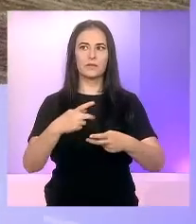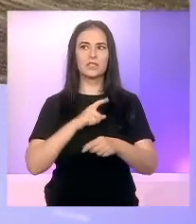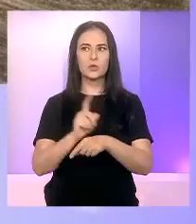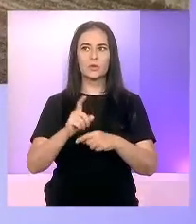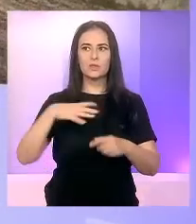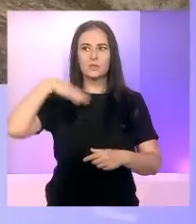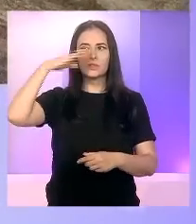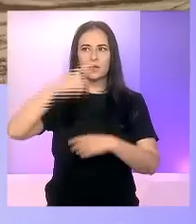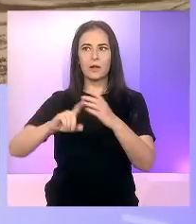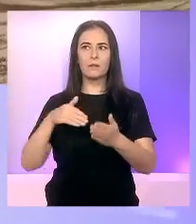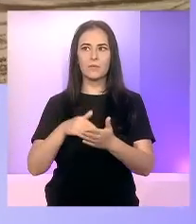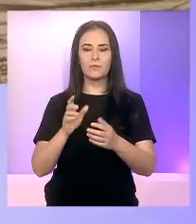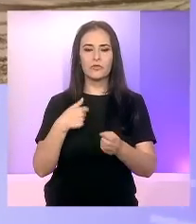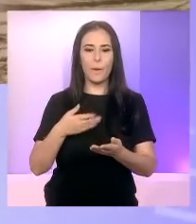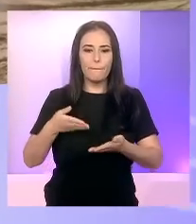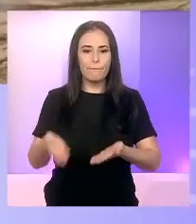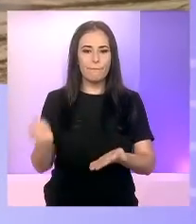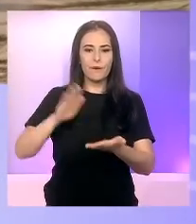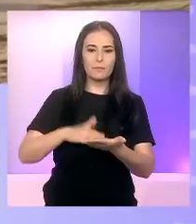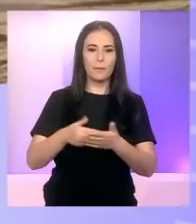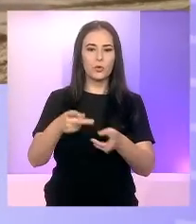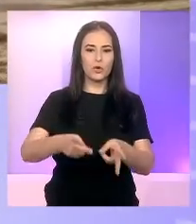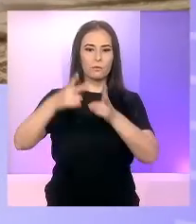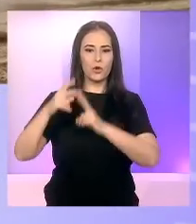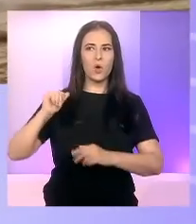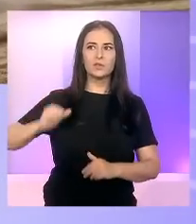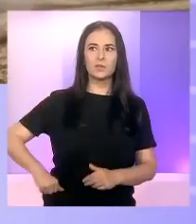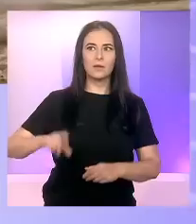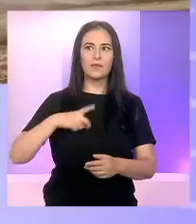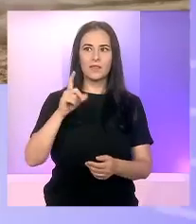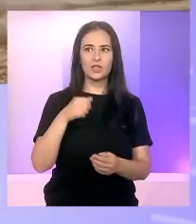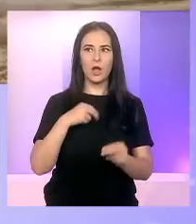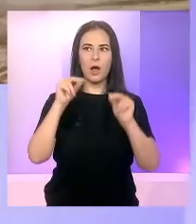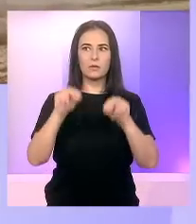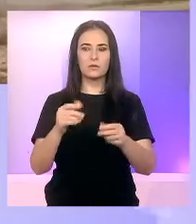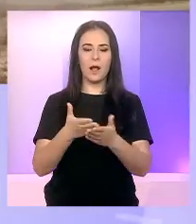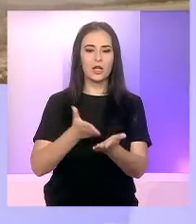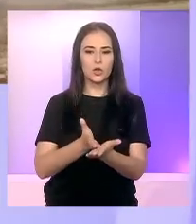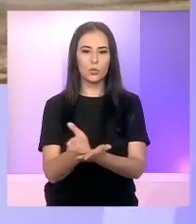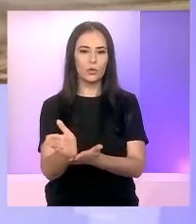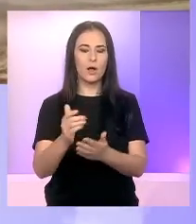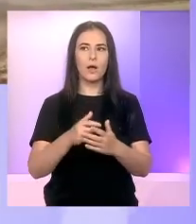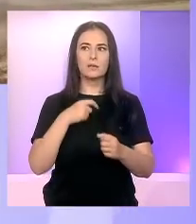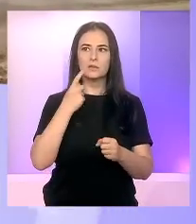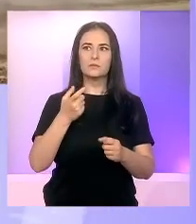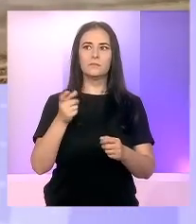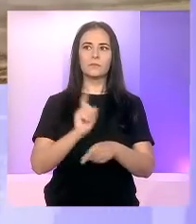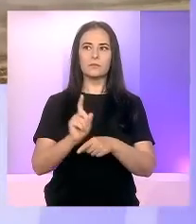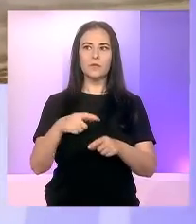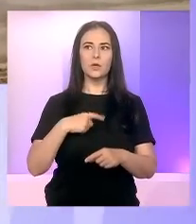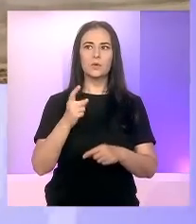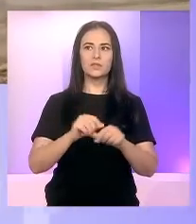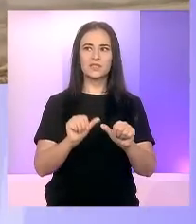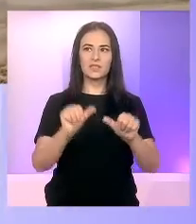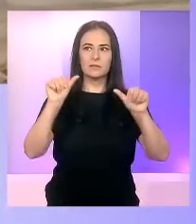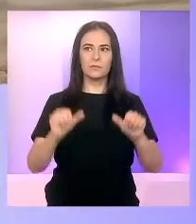single window care vrea să fie implementat în portul Constanța de către RMPC, deja suntem chestionați de colegii ucraineni că acest